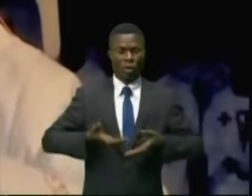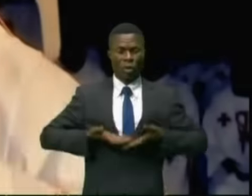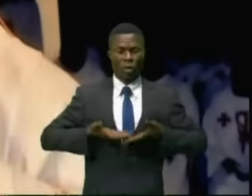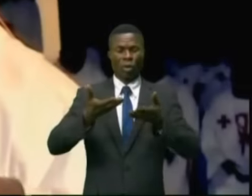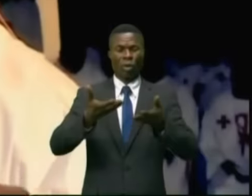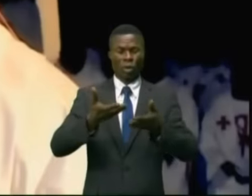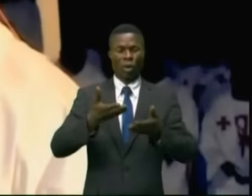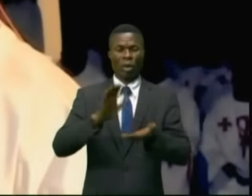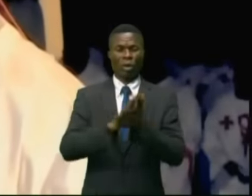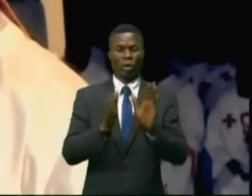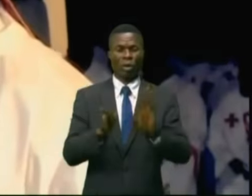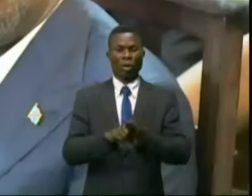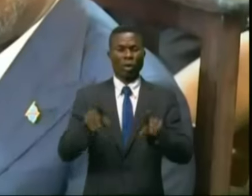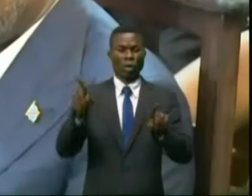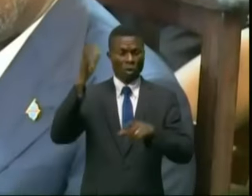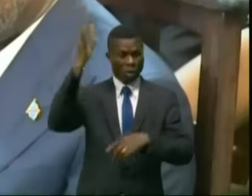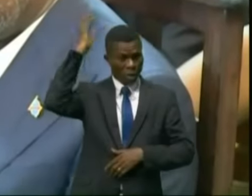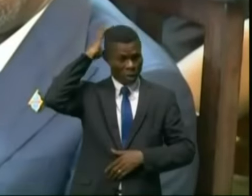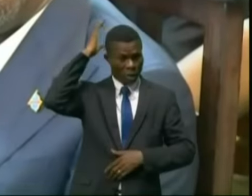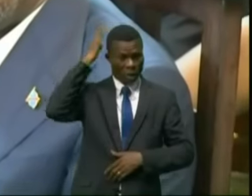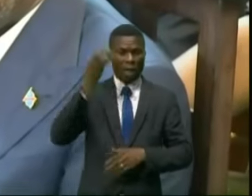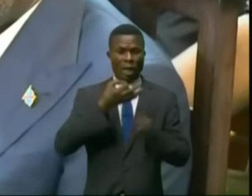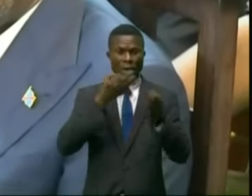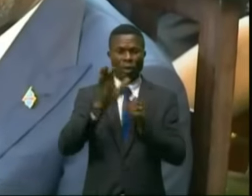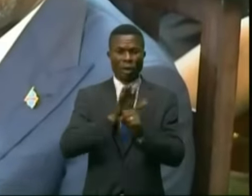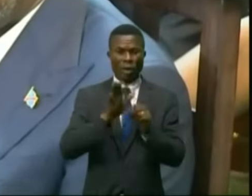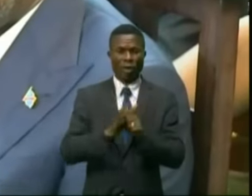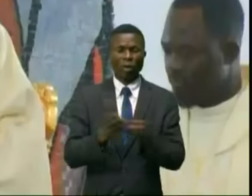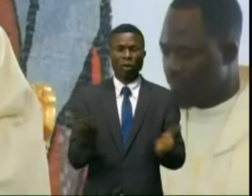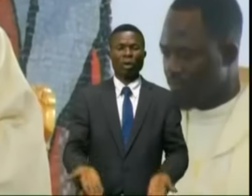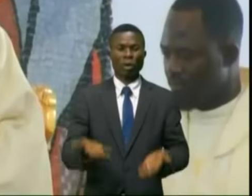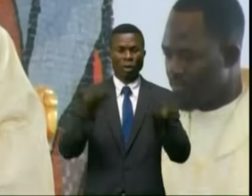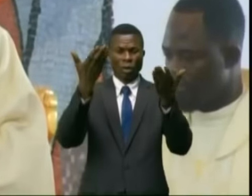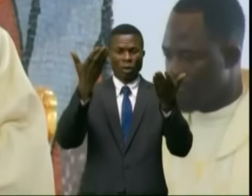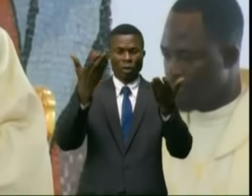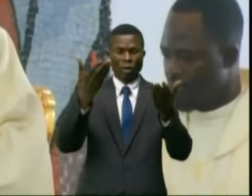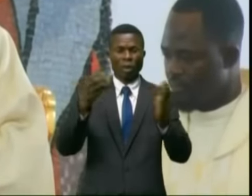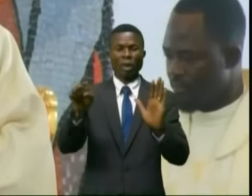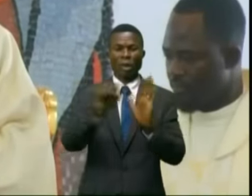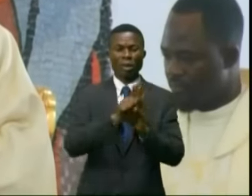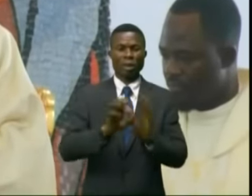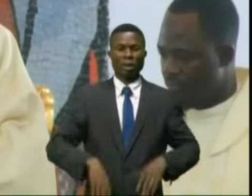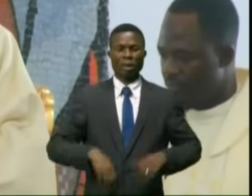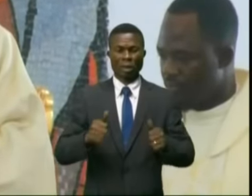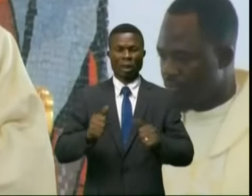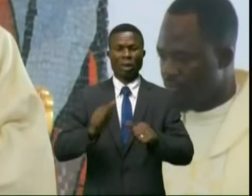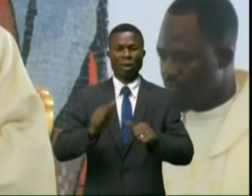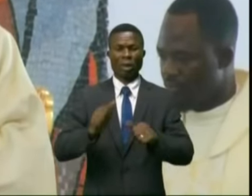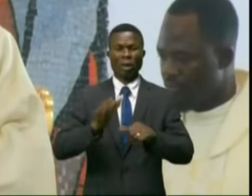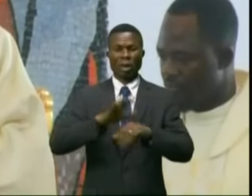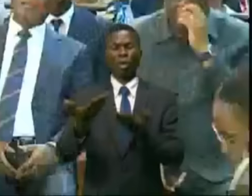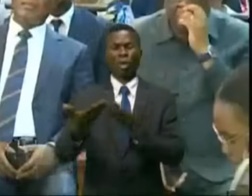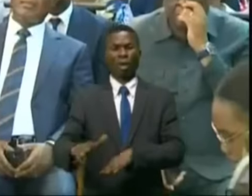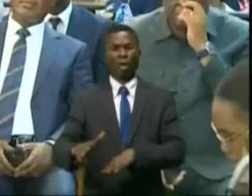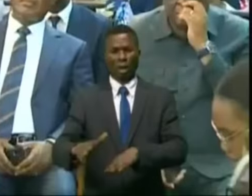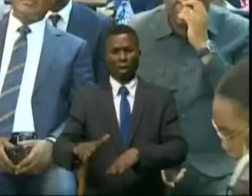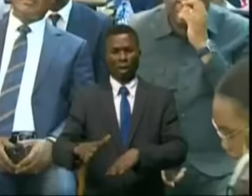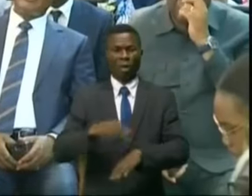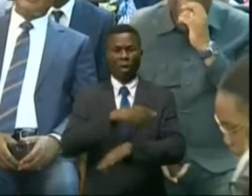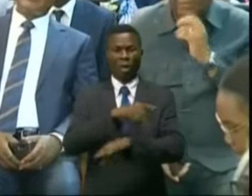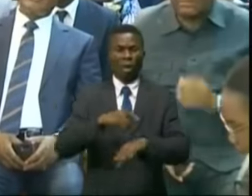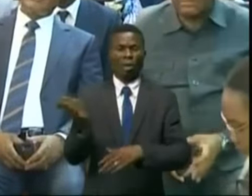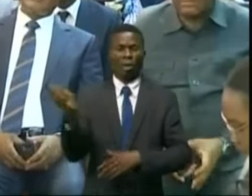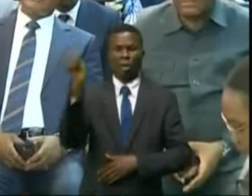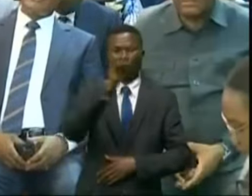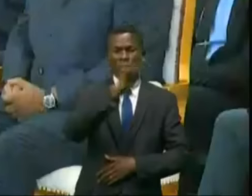épiscopale, a martelé sur la résurrection, signe de la vie. Après la mort, s passé,